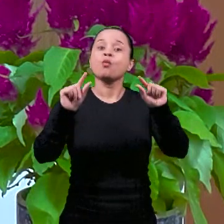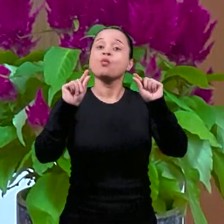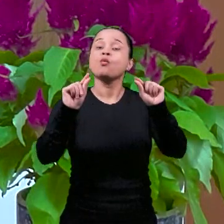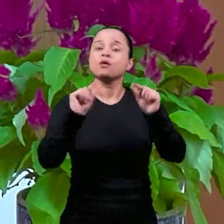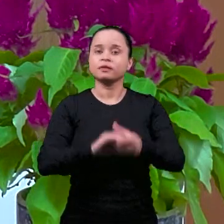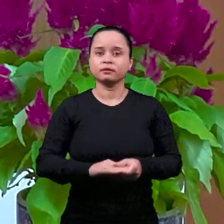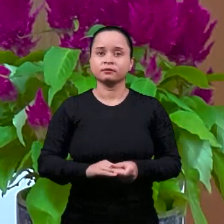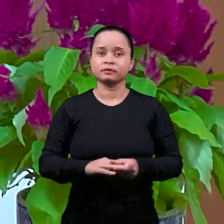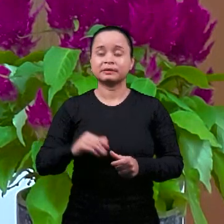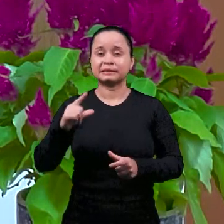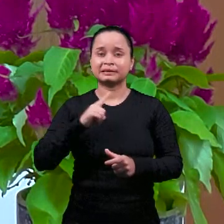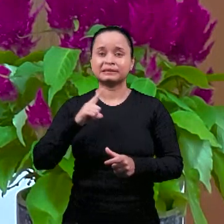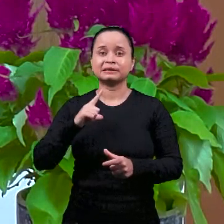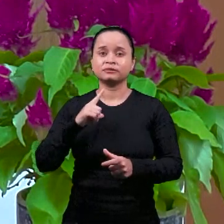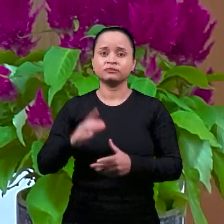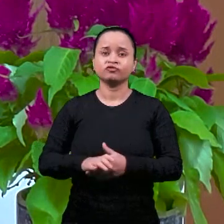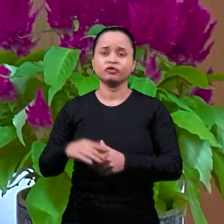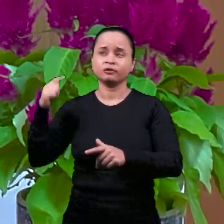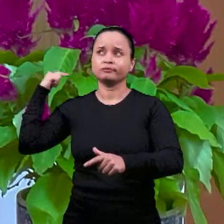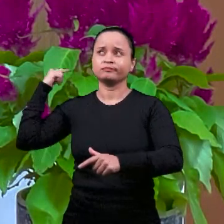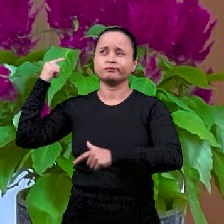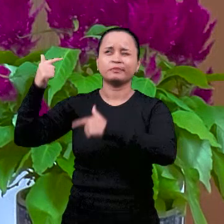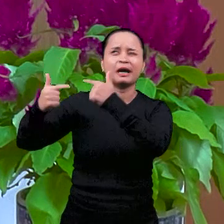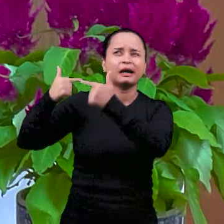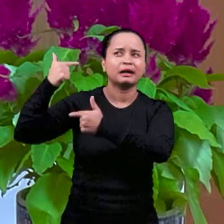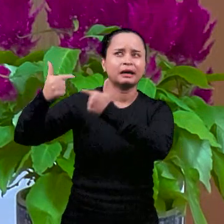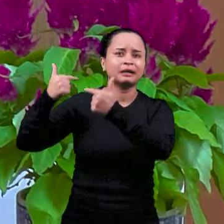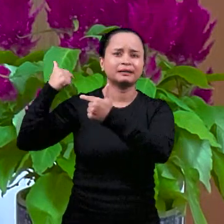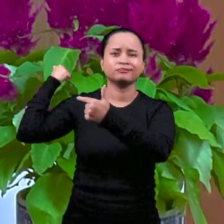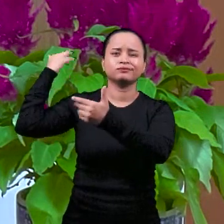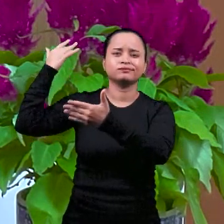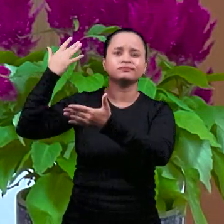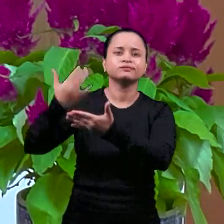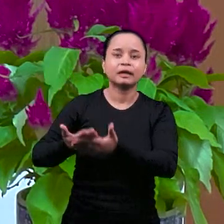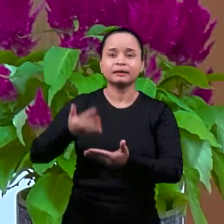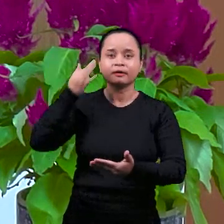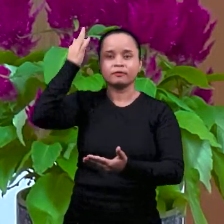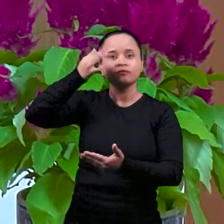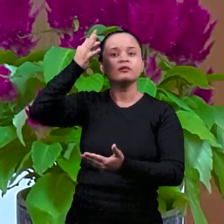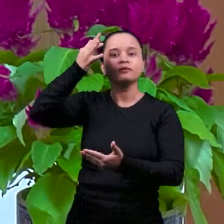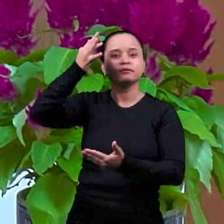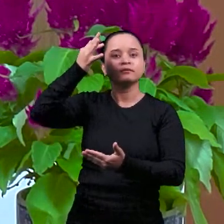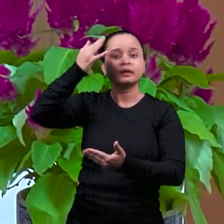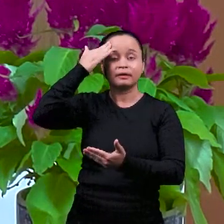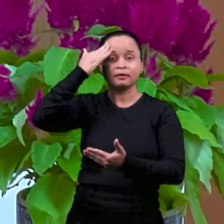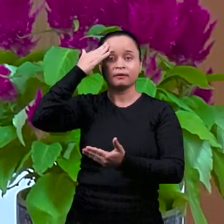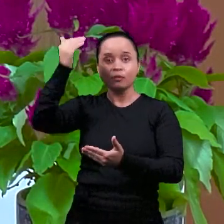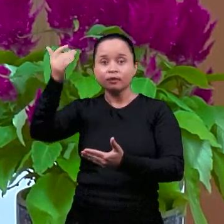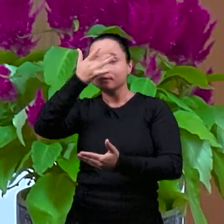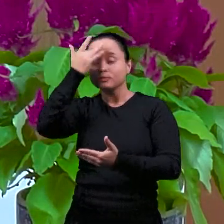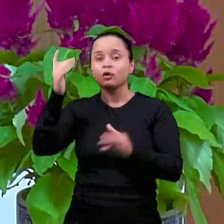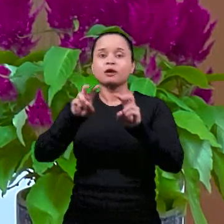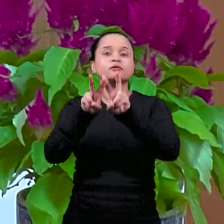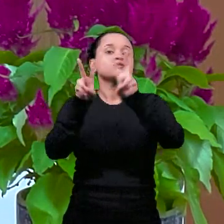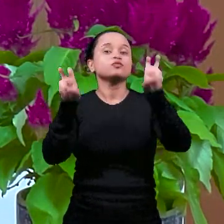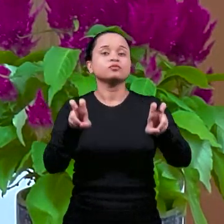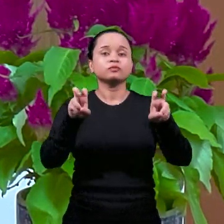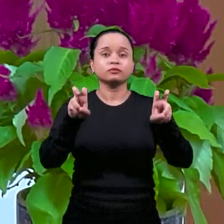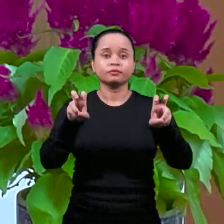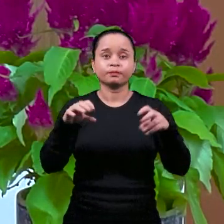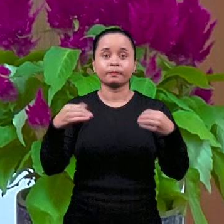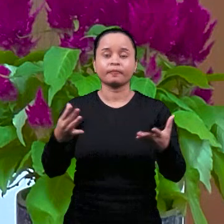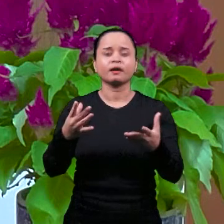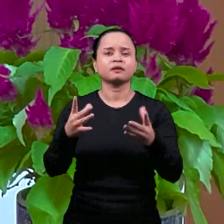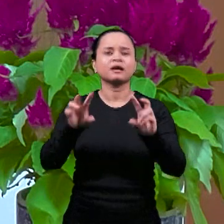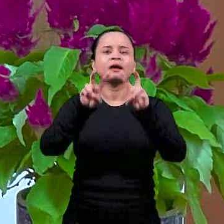Диспуты они устраивали о всяких мыслях философских. И одна из тем была,